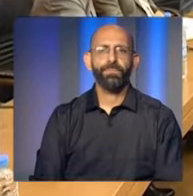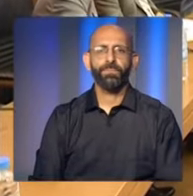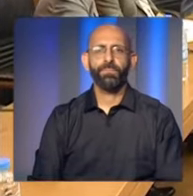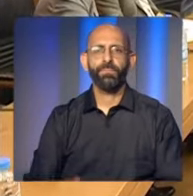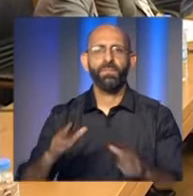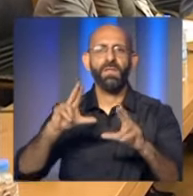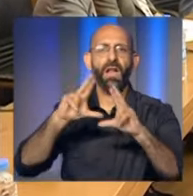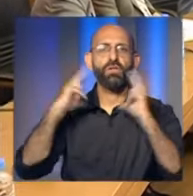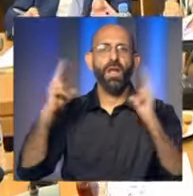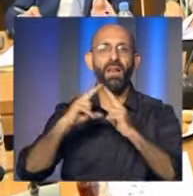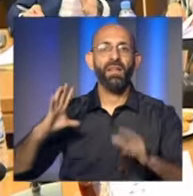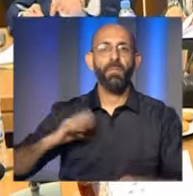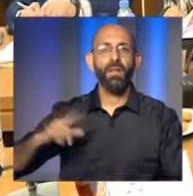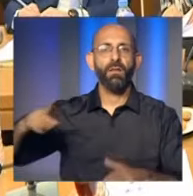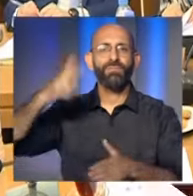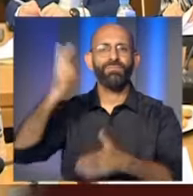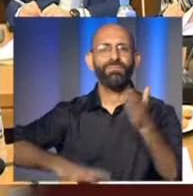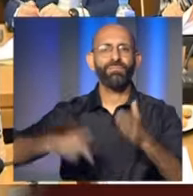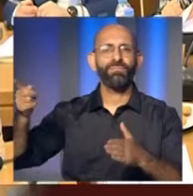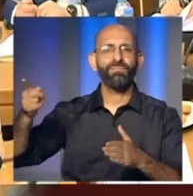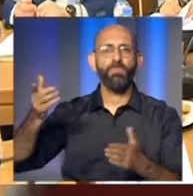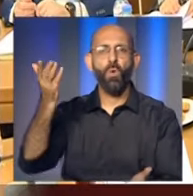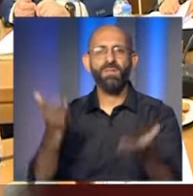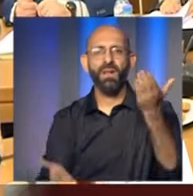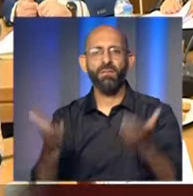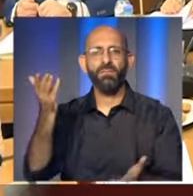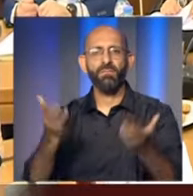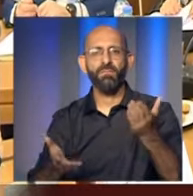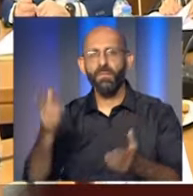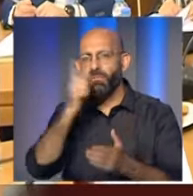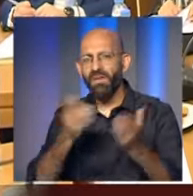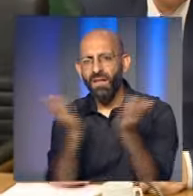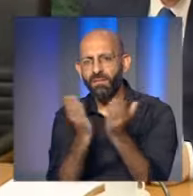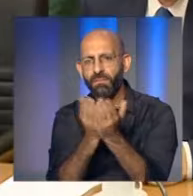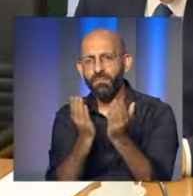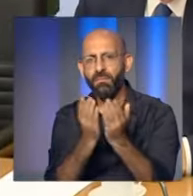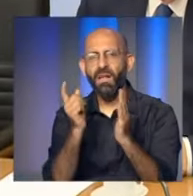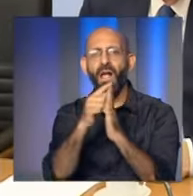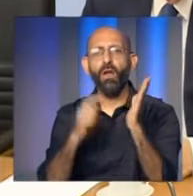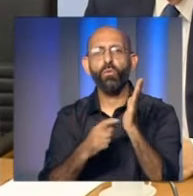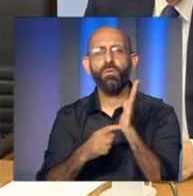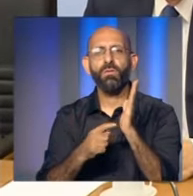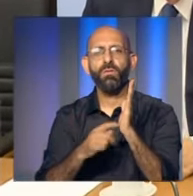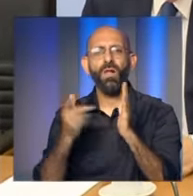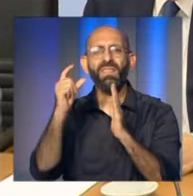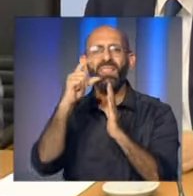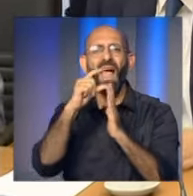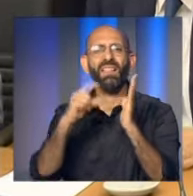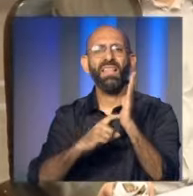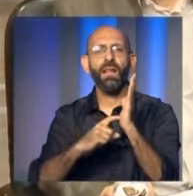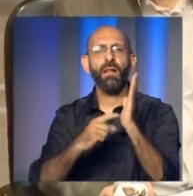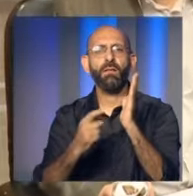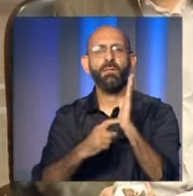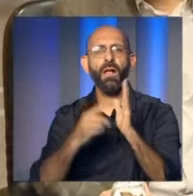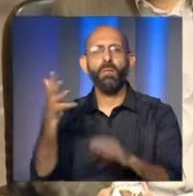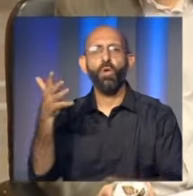سلسلة نشاطات للجان النيابية حيث عقدت لجنة المال والموازنة جلسة برئاسة النائب إبراهيم كنعام